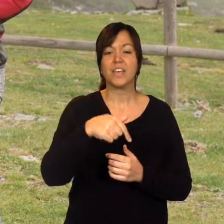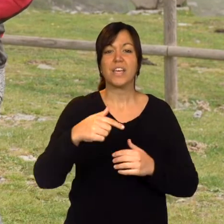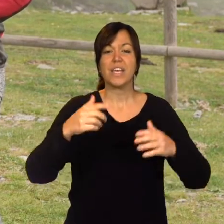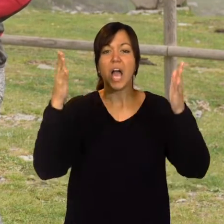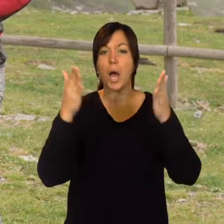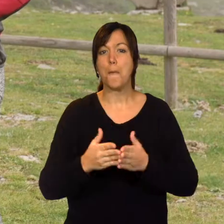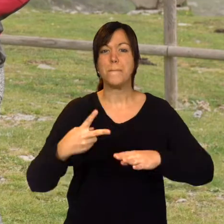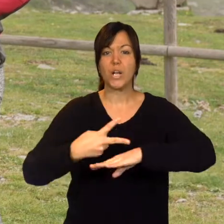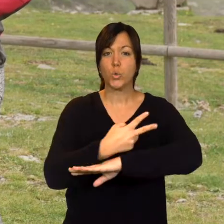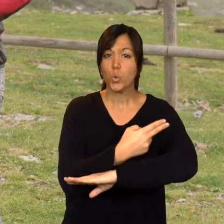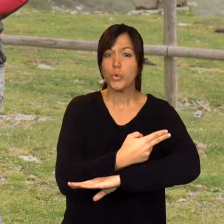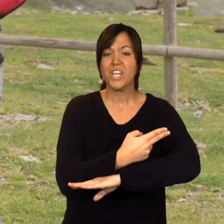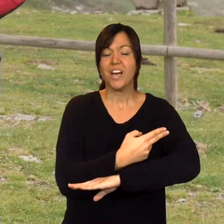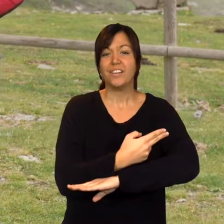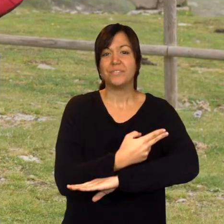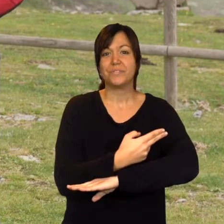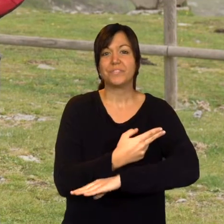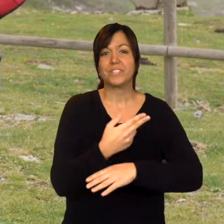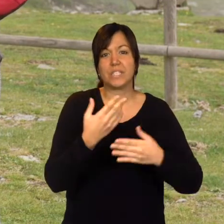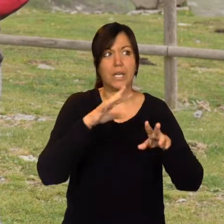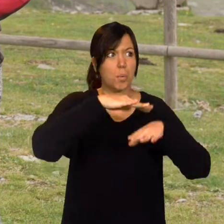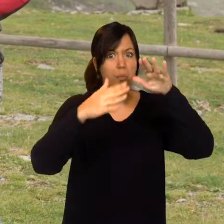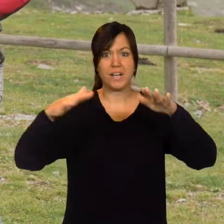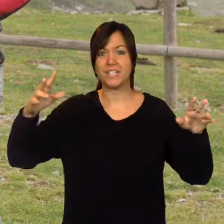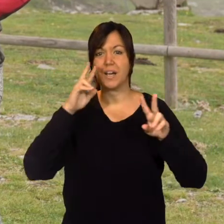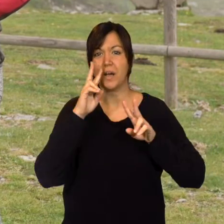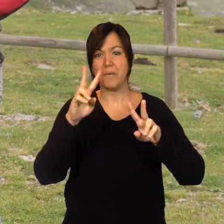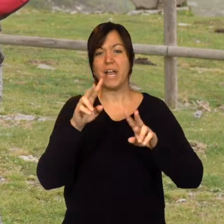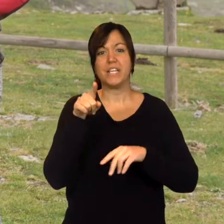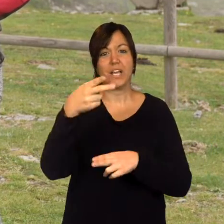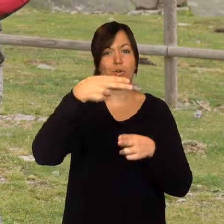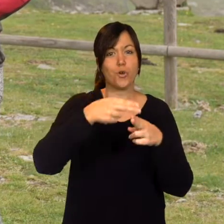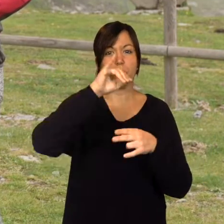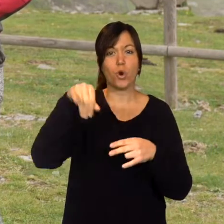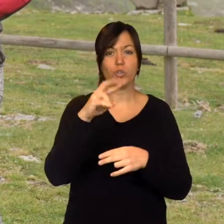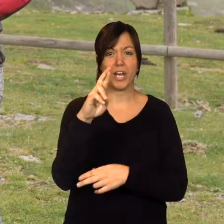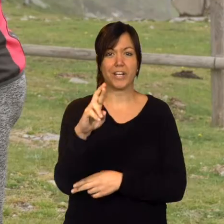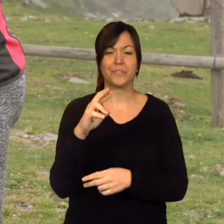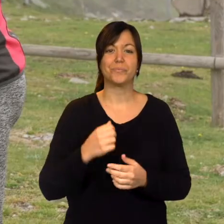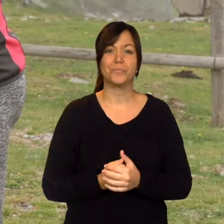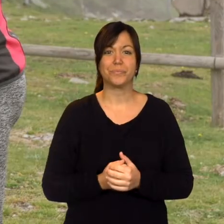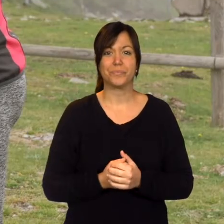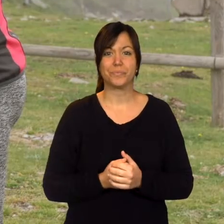Diu que estem a la vall de Núria, que estem aquí veient un gran paisatge i que ell és en J.R.